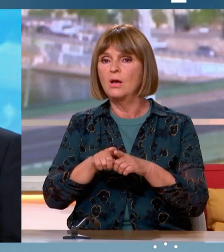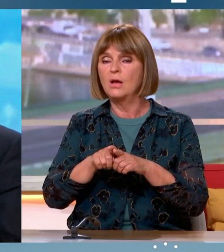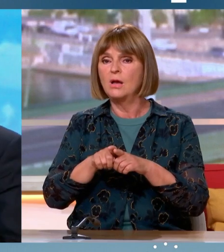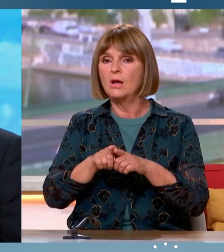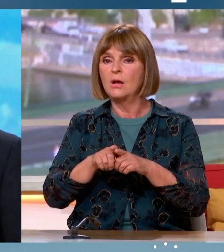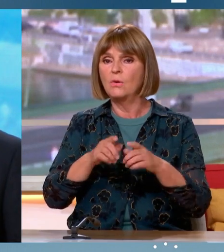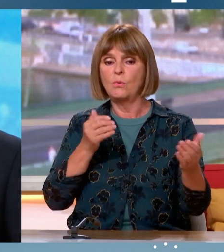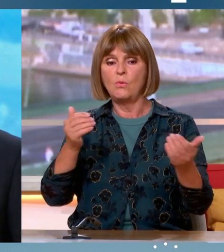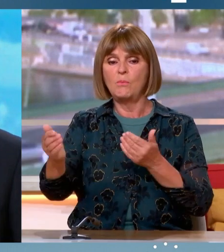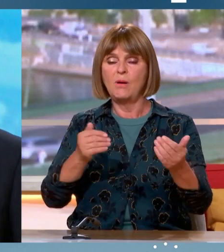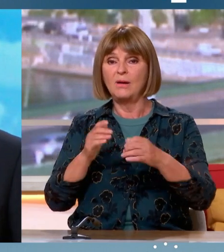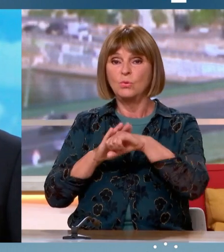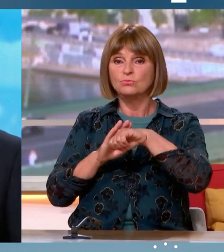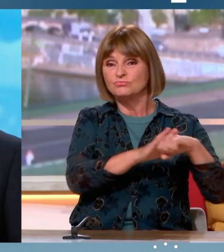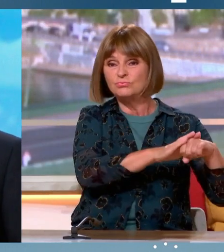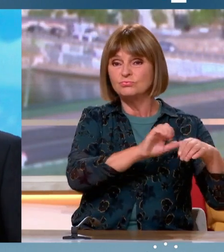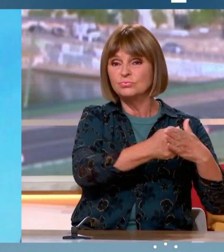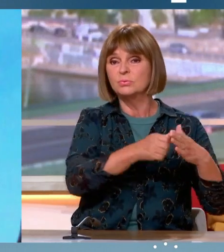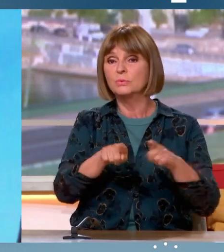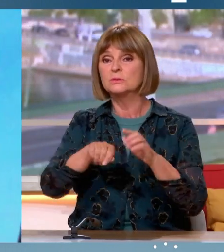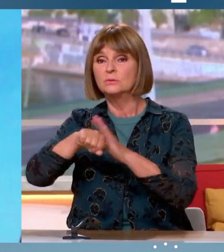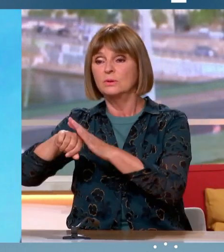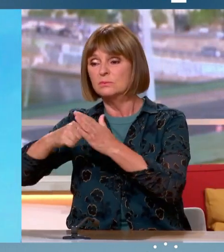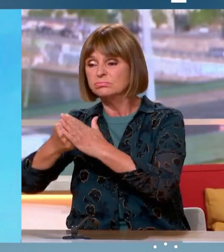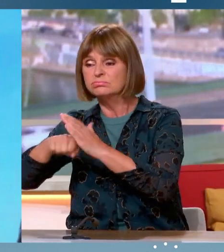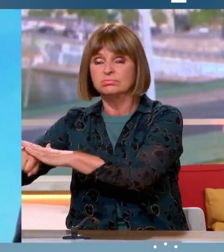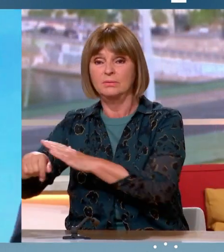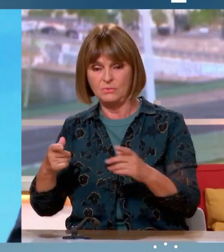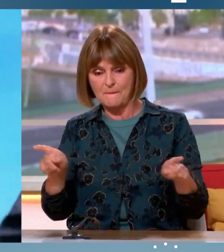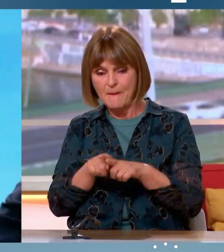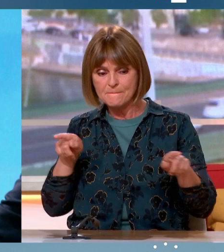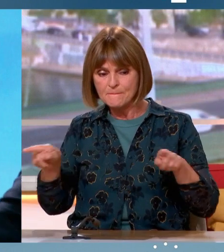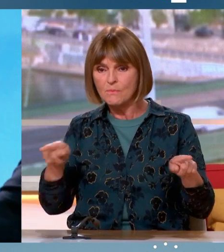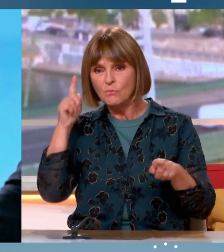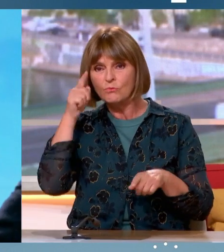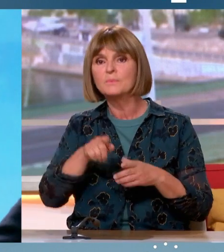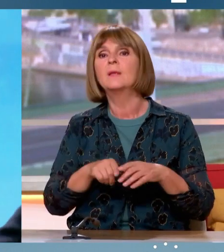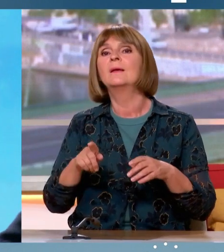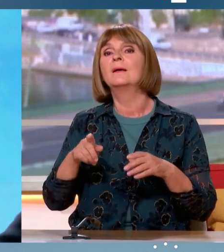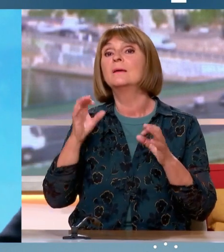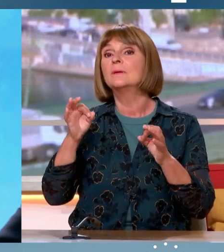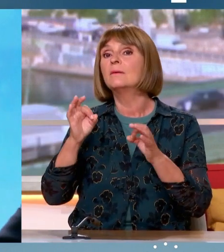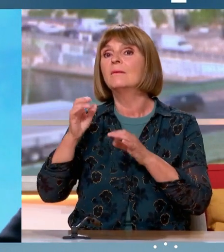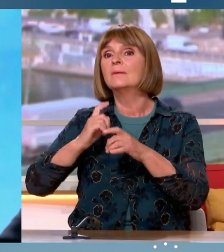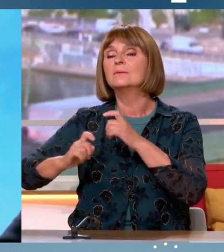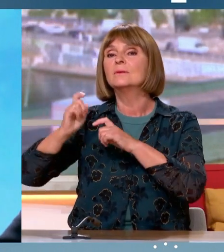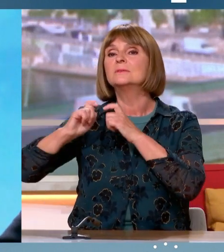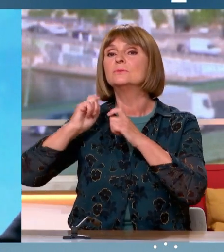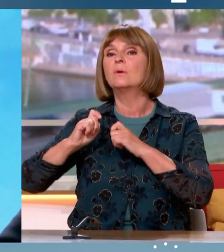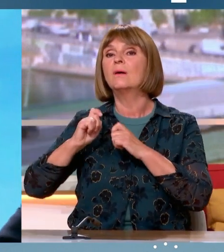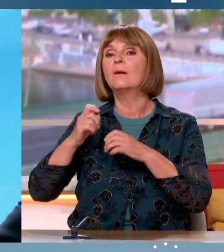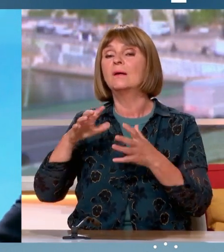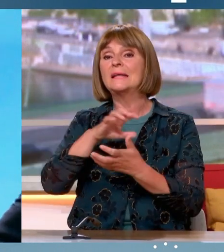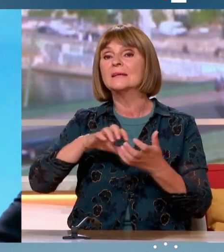et l'extrême ? Est-ce que vous appelez l'extrême gauche ? C'est très intéressant ce que vous dites M. Wittenberg parce qu'on s'aperçoit que pendant les crises, c'est l'histoire qui nous montre ça. Les extrêmes se rejoignent.